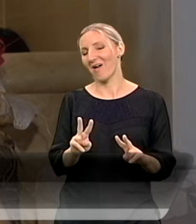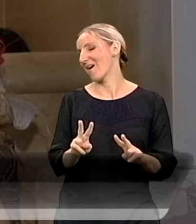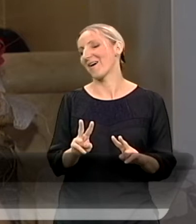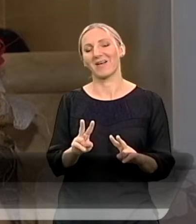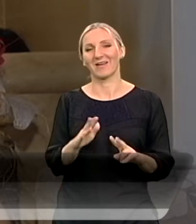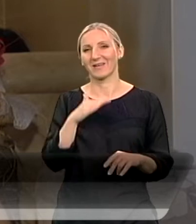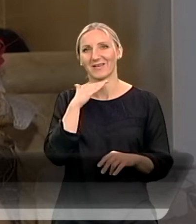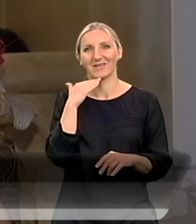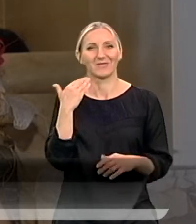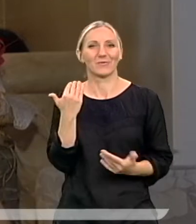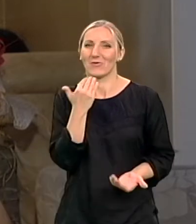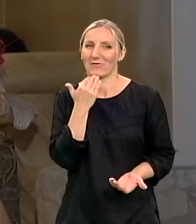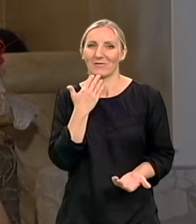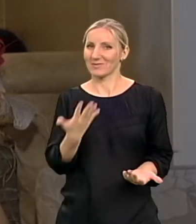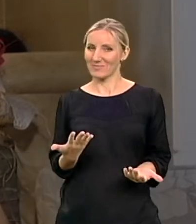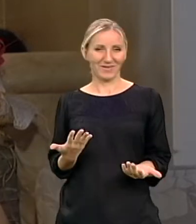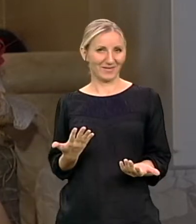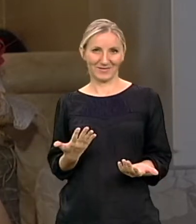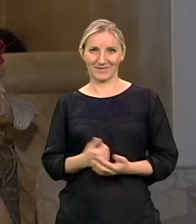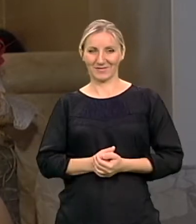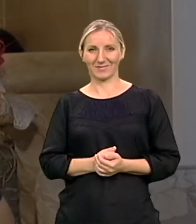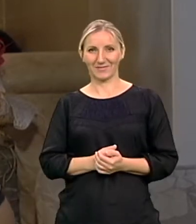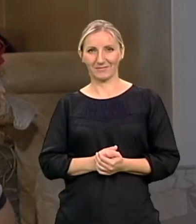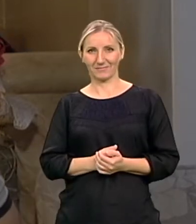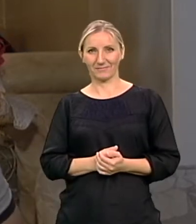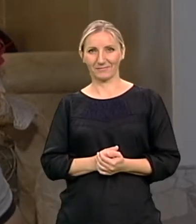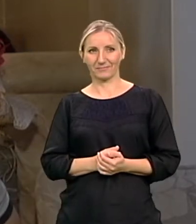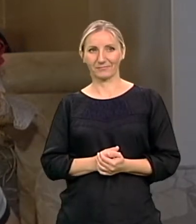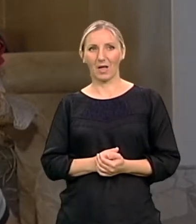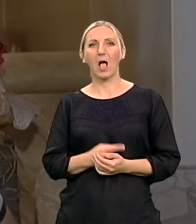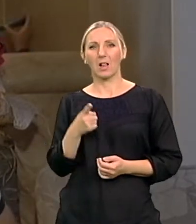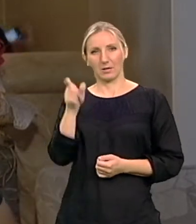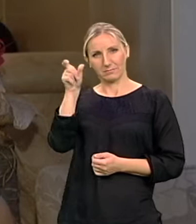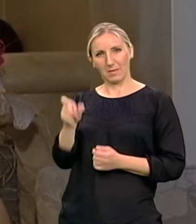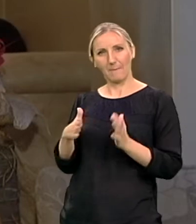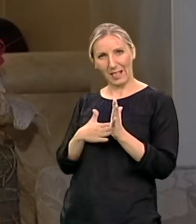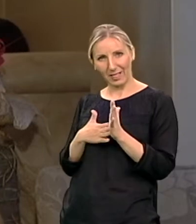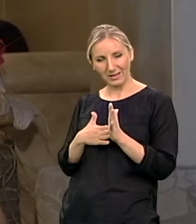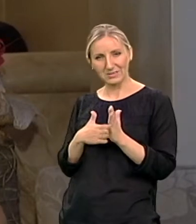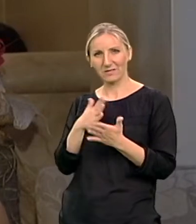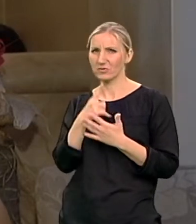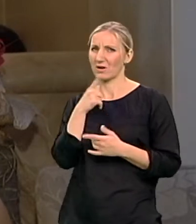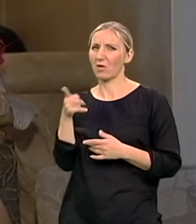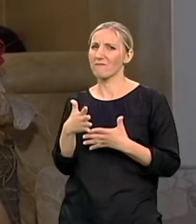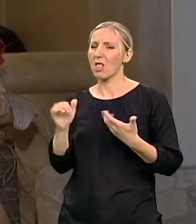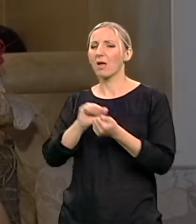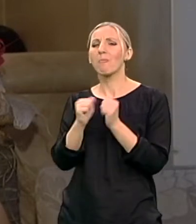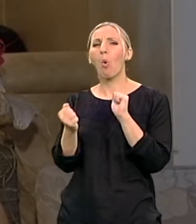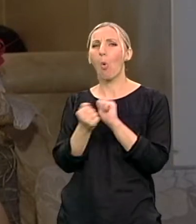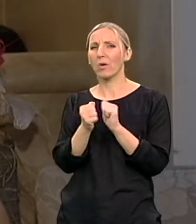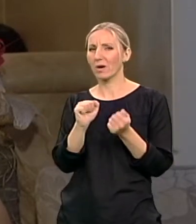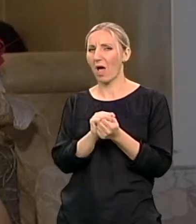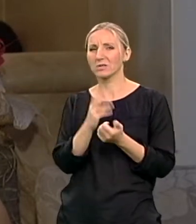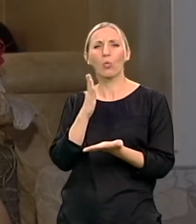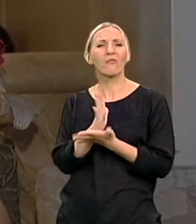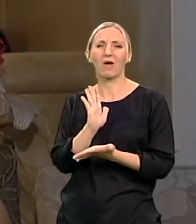uvijek se nasmijem kreja. Ali ona kao osoba, kao što se sreko u boraca velike, ja se to zna i ranije.